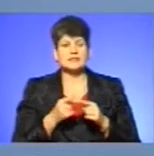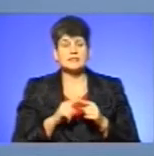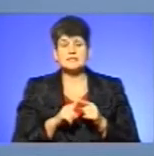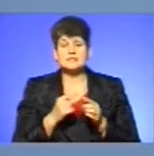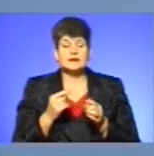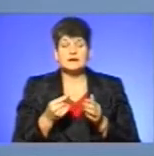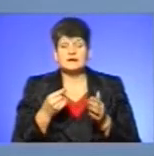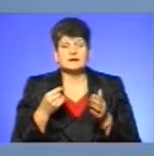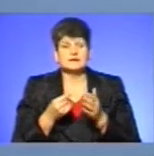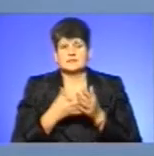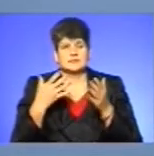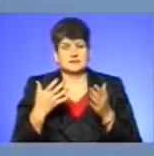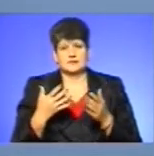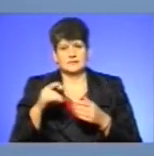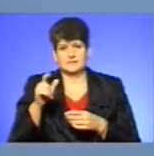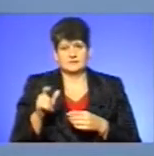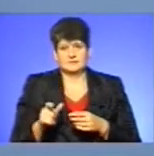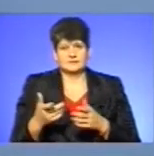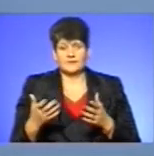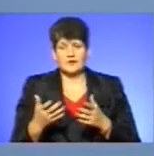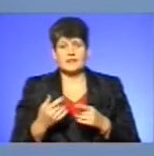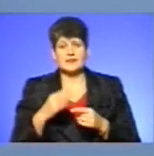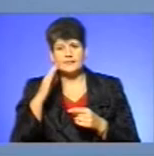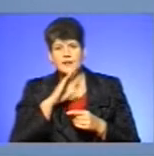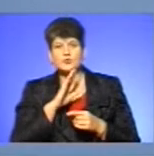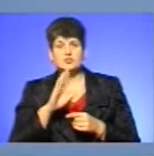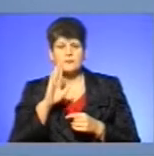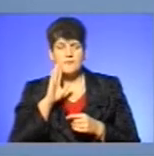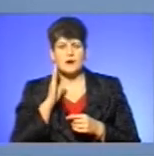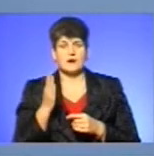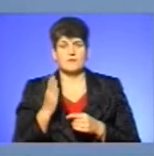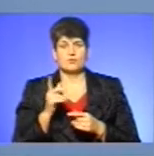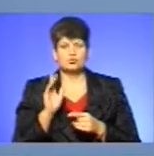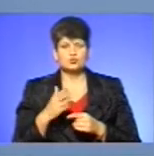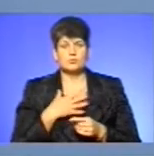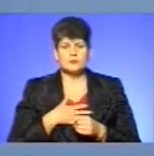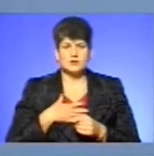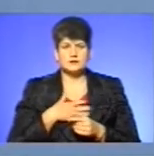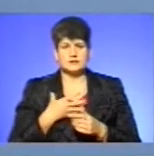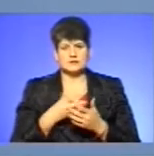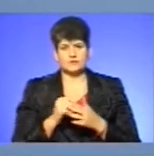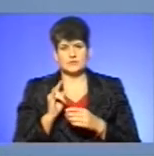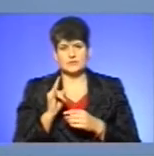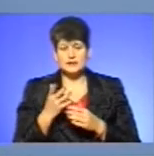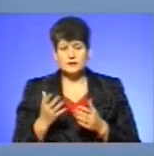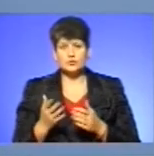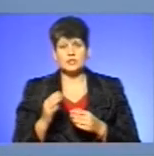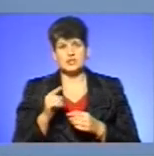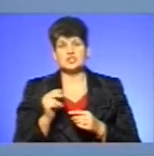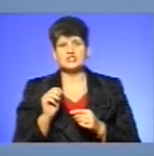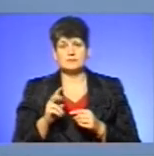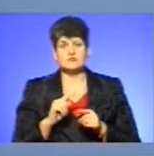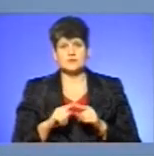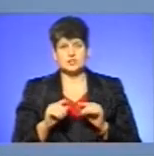безцінний дар життя, і тато чи мава буде навчально переживати, хвилюватися у своїй дитині додому. І чим ми скоріше